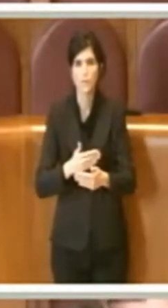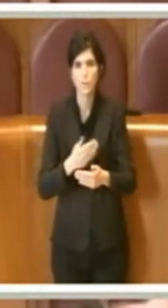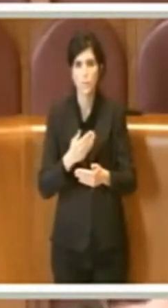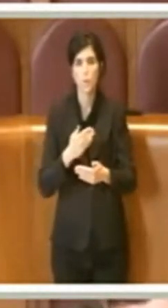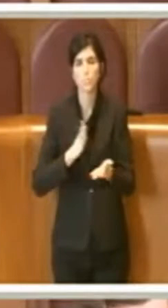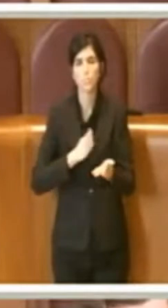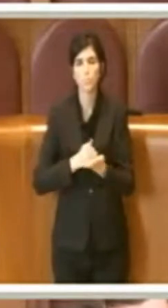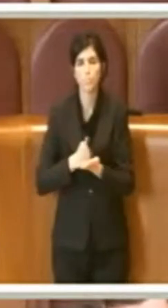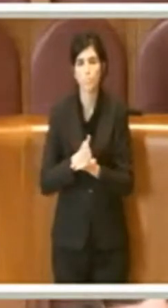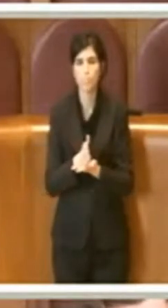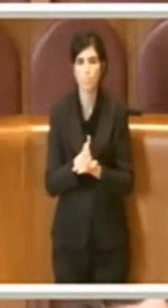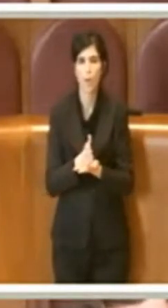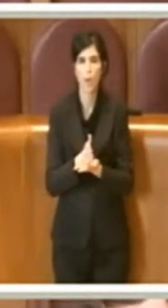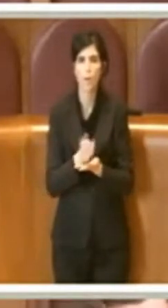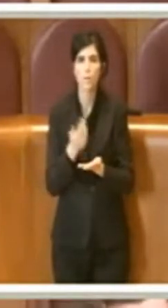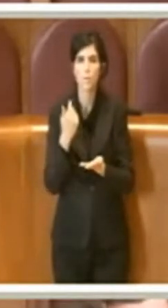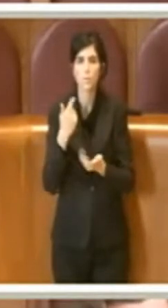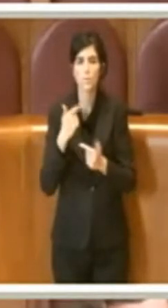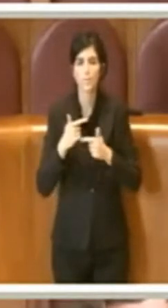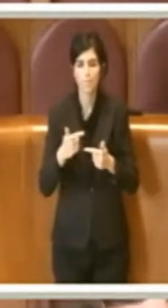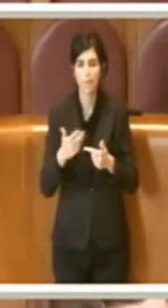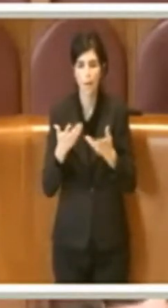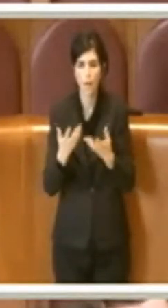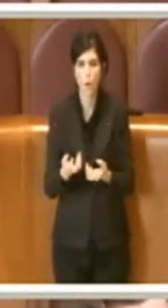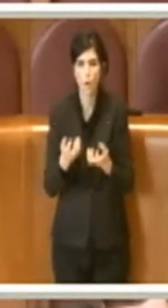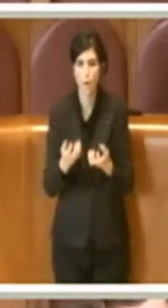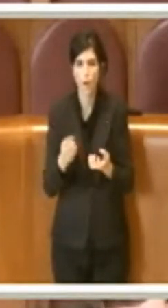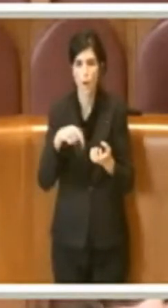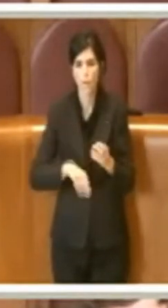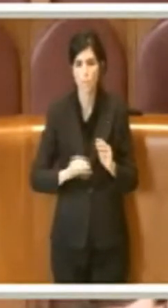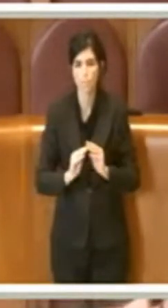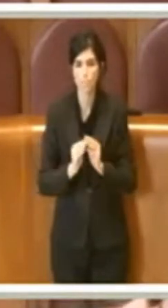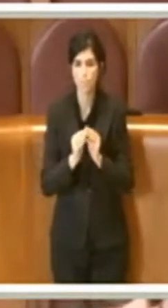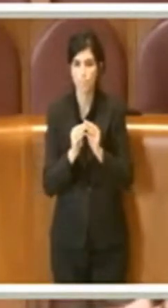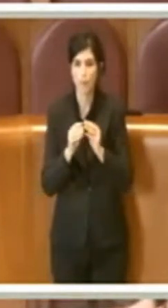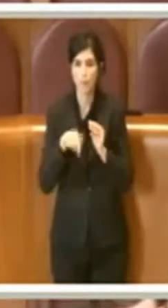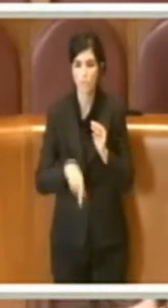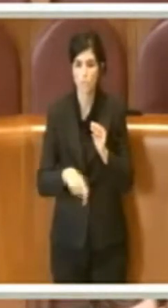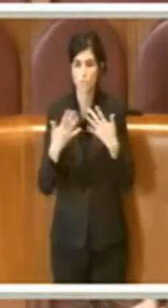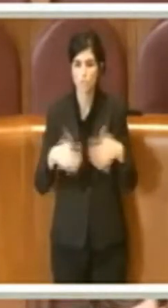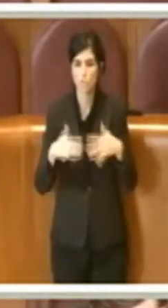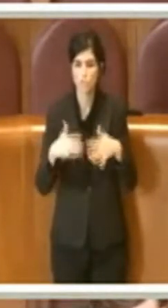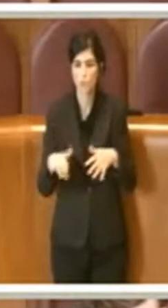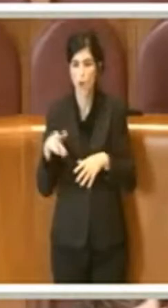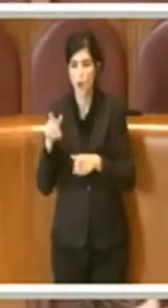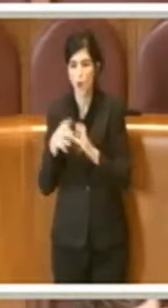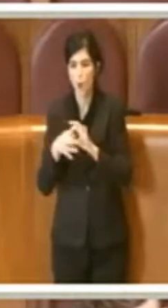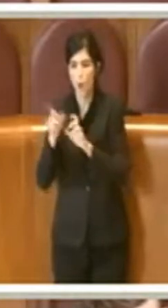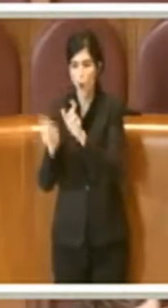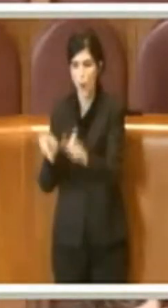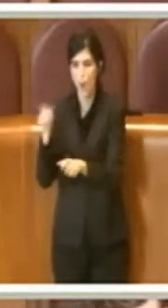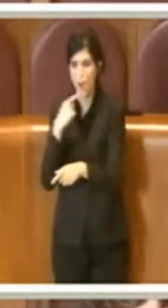che poi porterà alla realizzazione di quest'opera come già descritto dai miei colleghi. Grazie. Grazie.